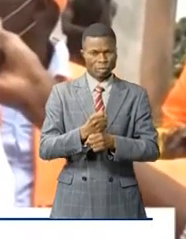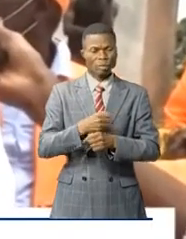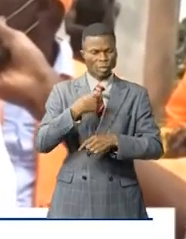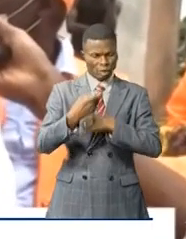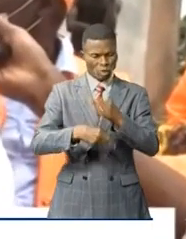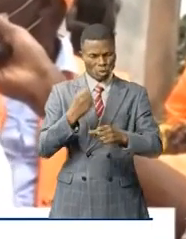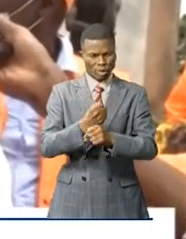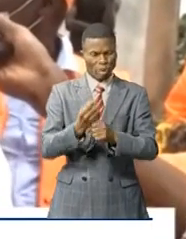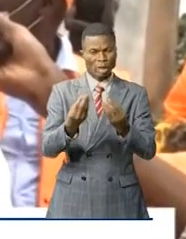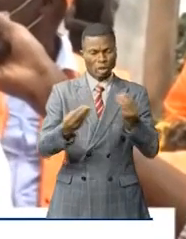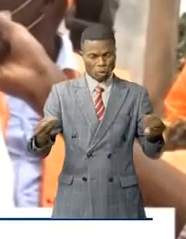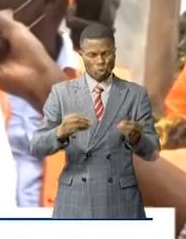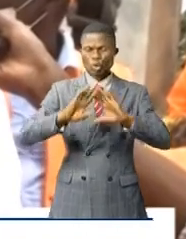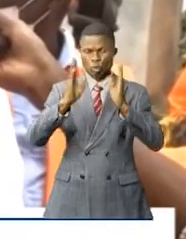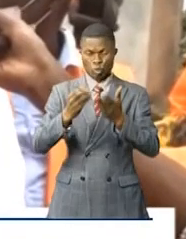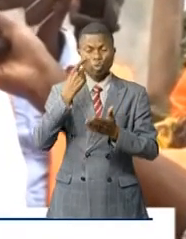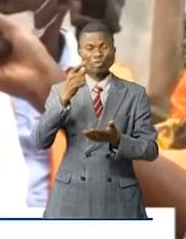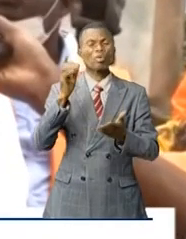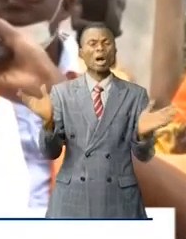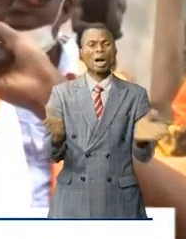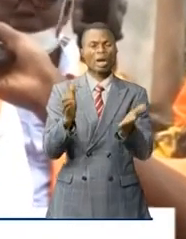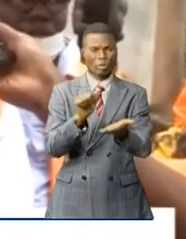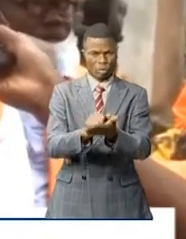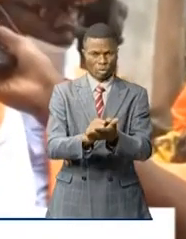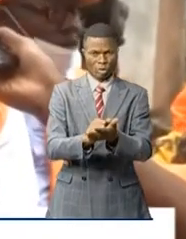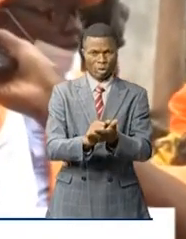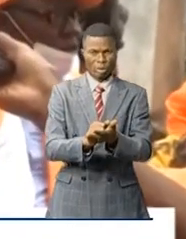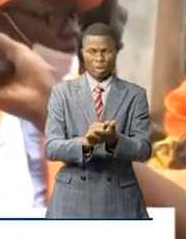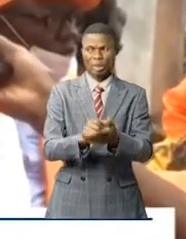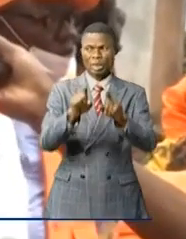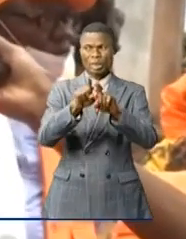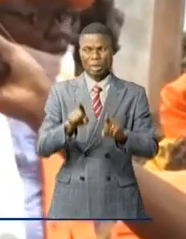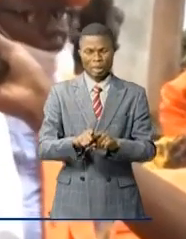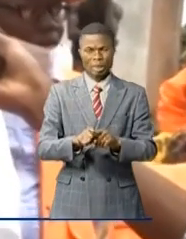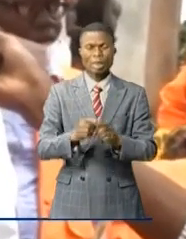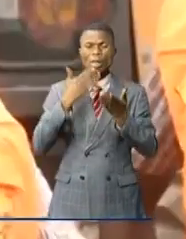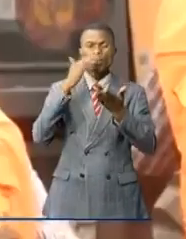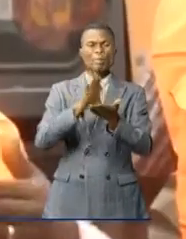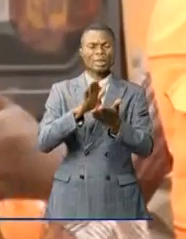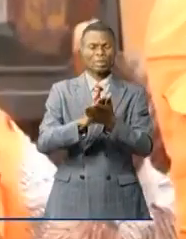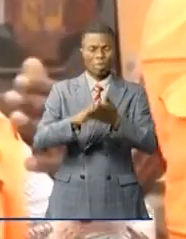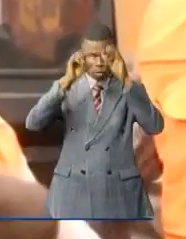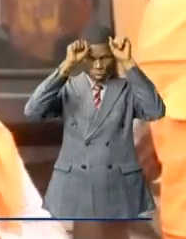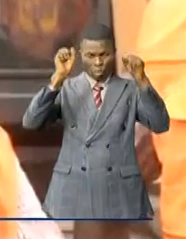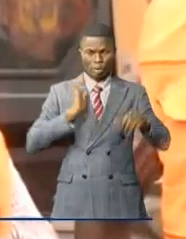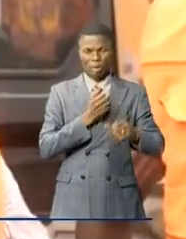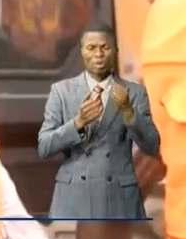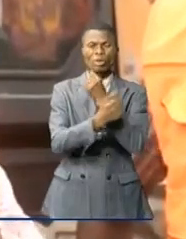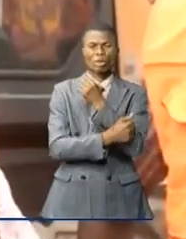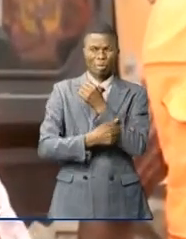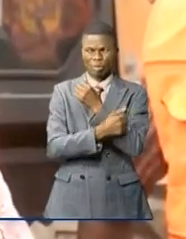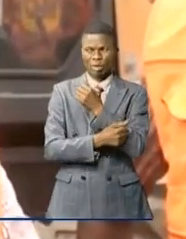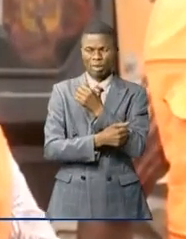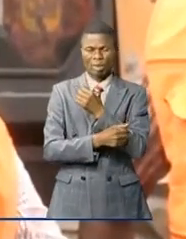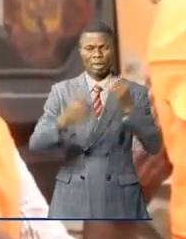le résultat sera introduit par tous, et évidemment, le crédit au président de la République. Pour Cédric Elfoudou, l